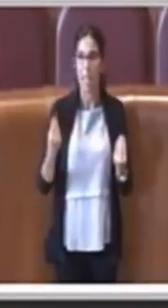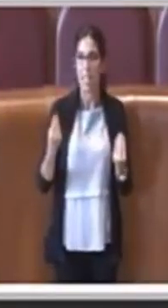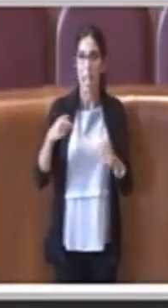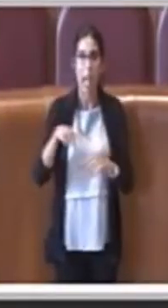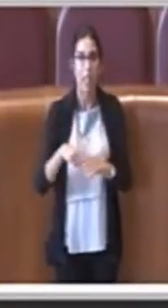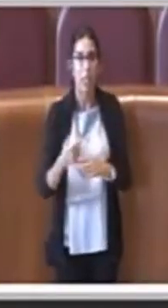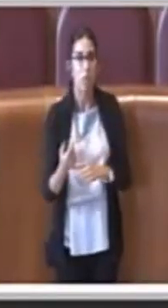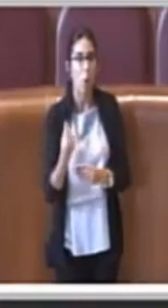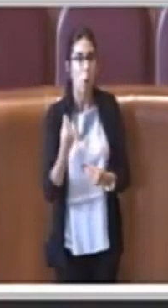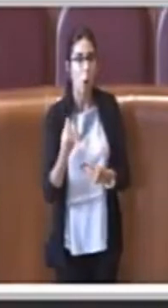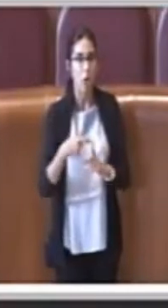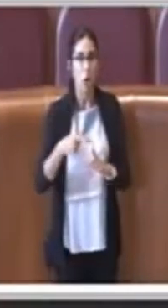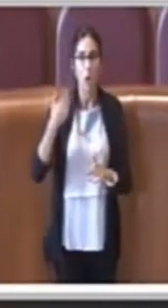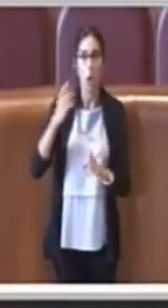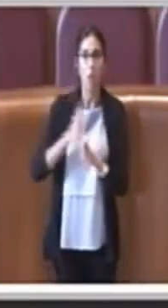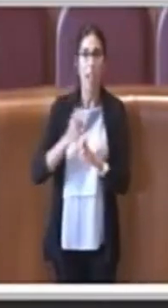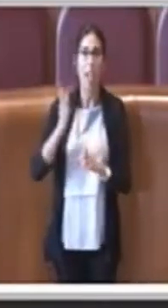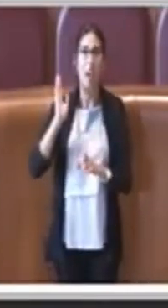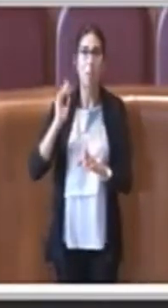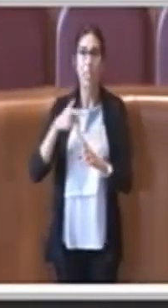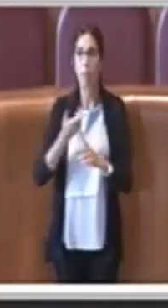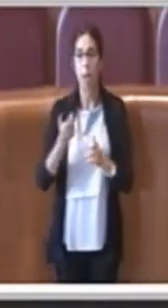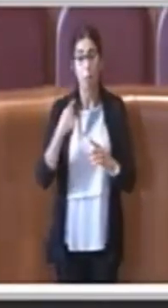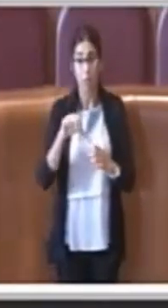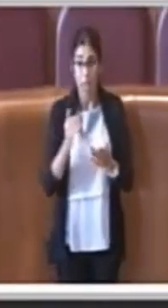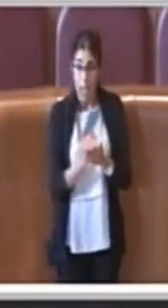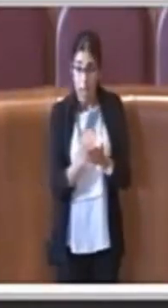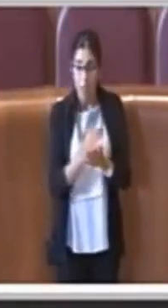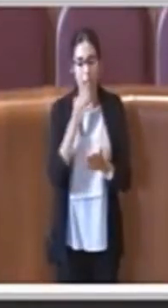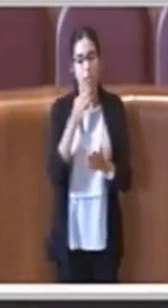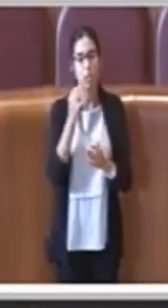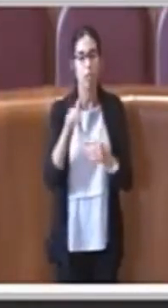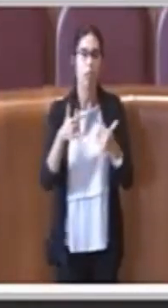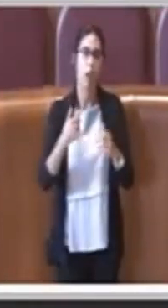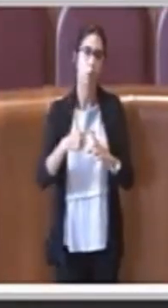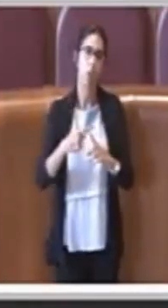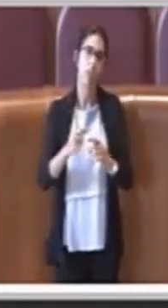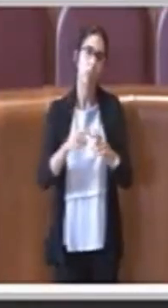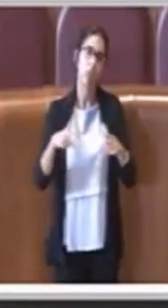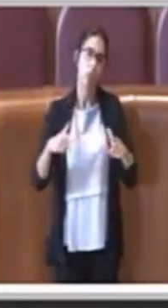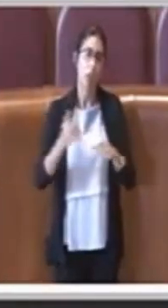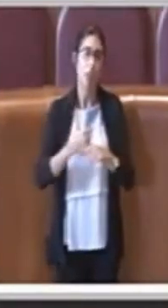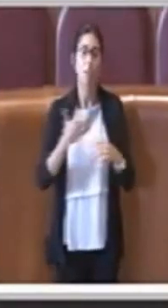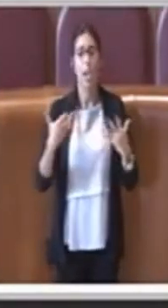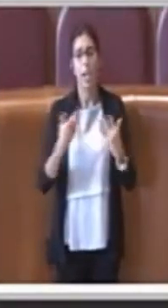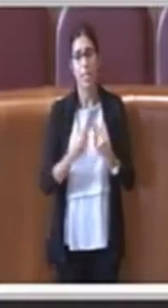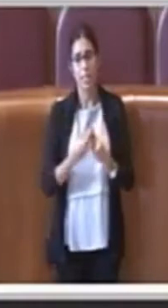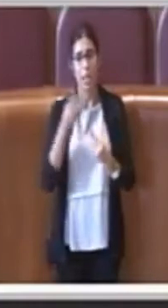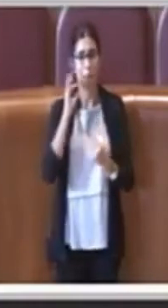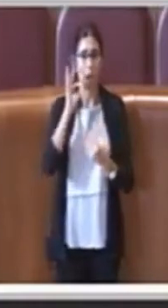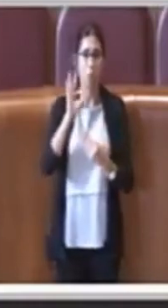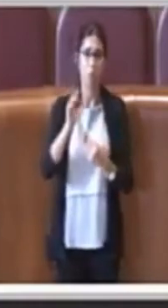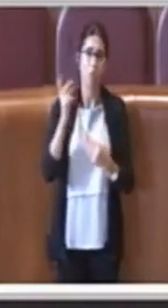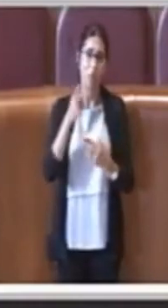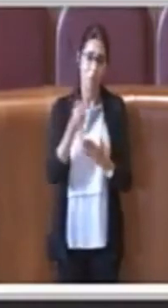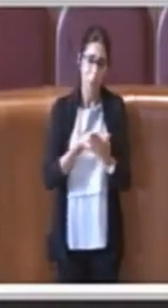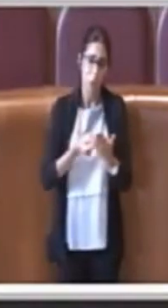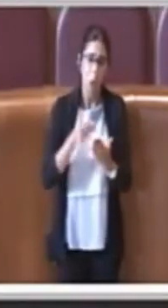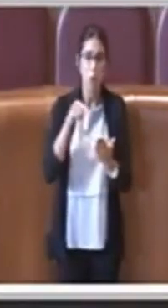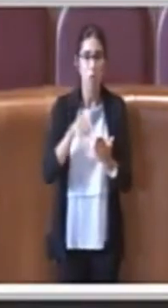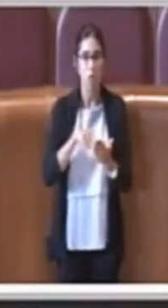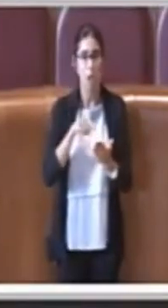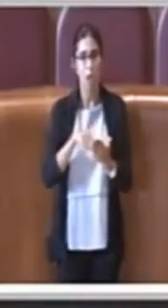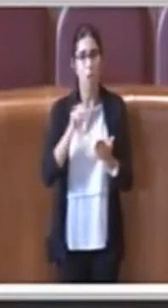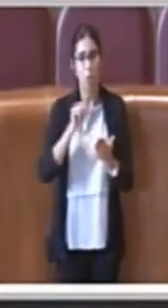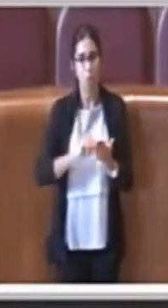credo che facciamo soltanto il bene di tutti quanti, lavoriamo insieme per far sì che il progetto possa